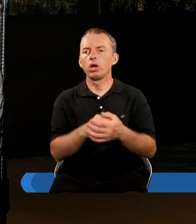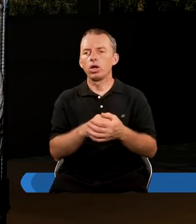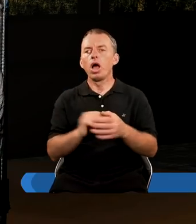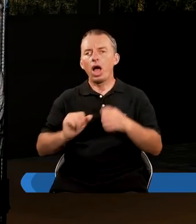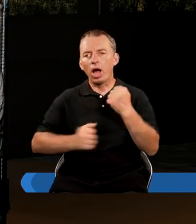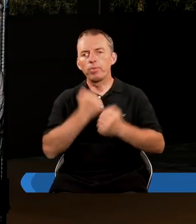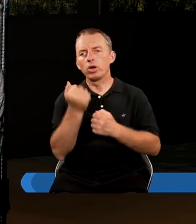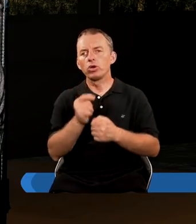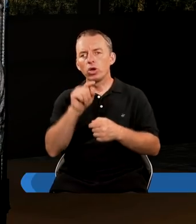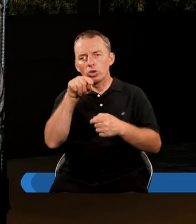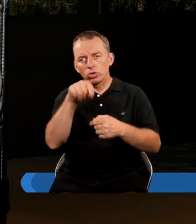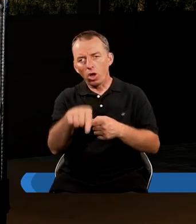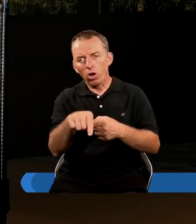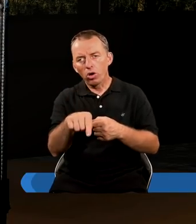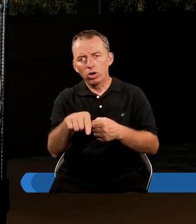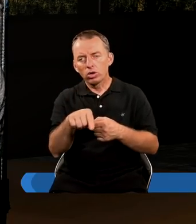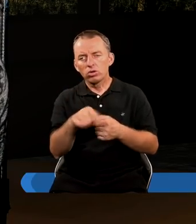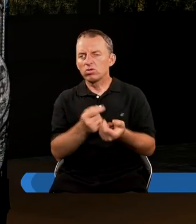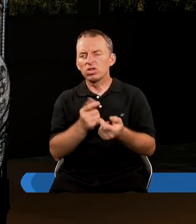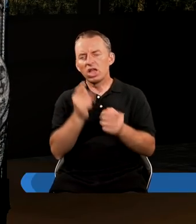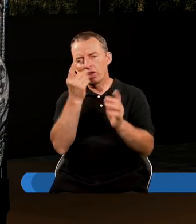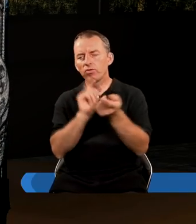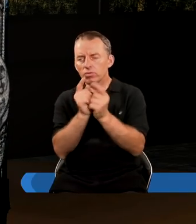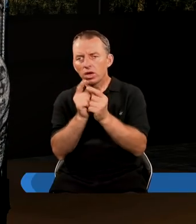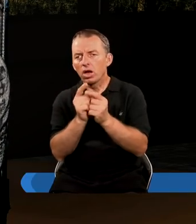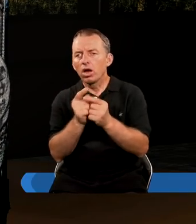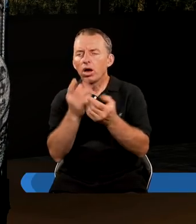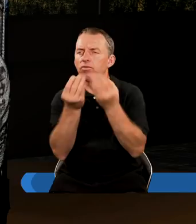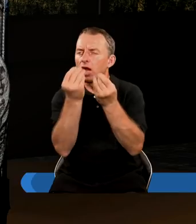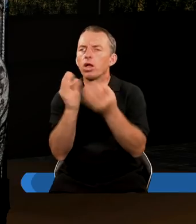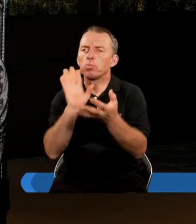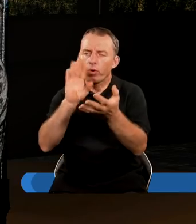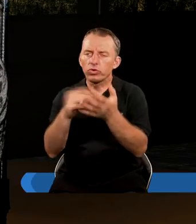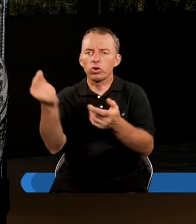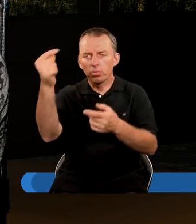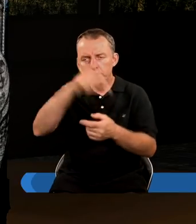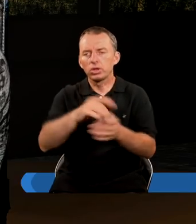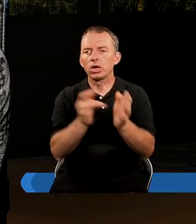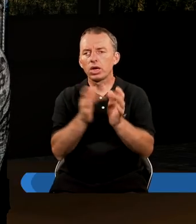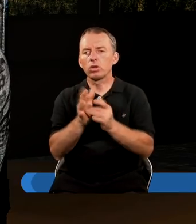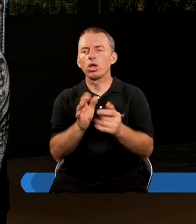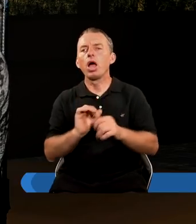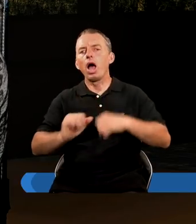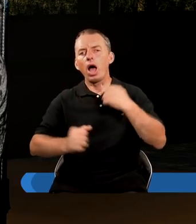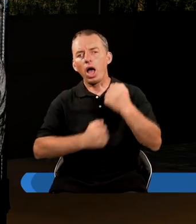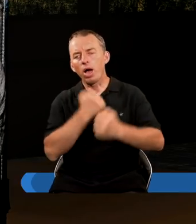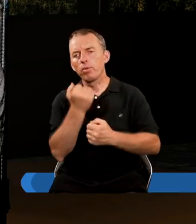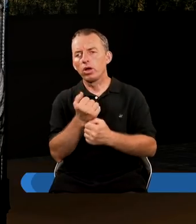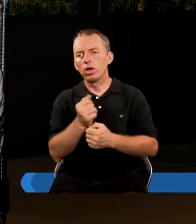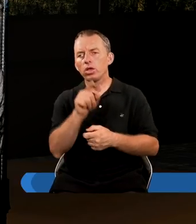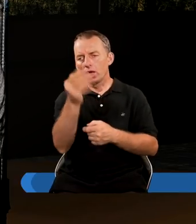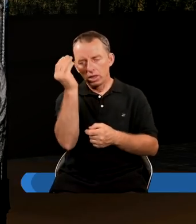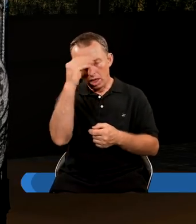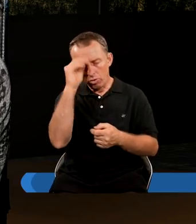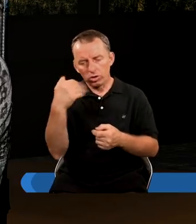abyśmy z tą niezmoconą nadzieją czekali na twoje powtórne przyjście, aby twoje